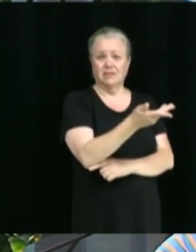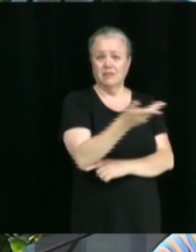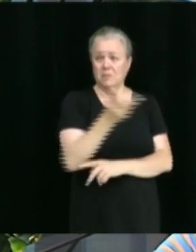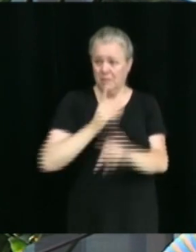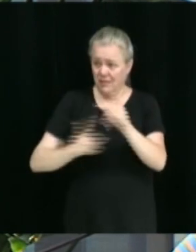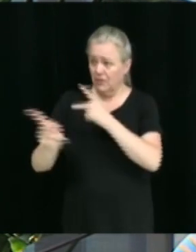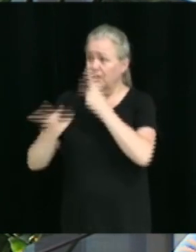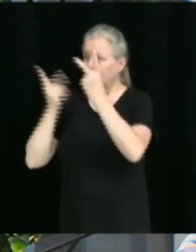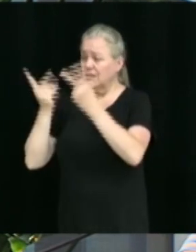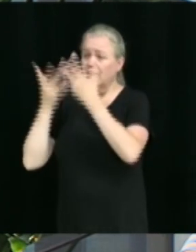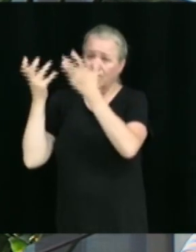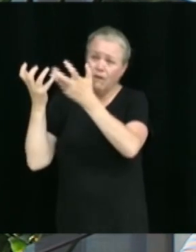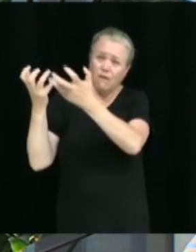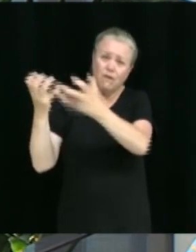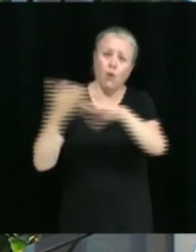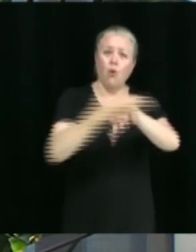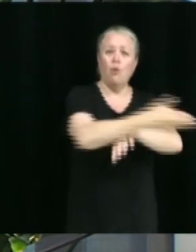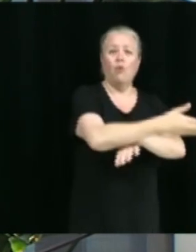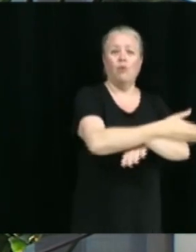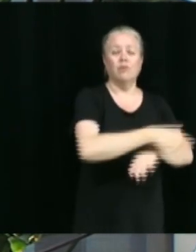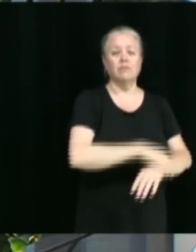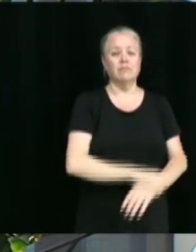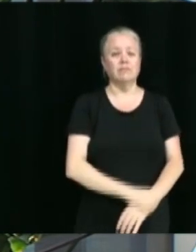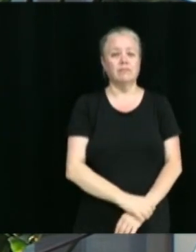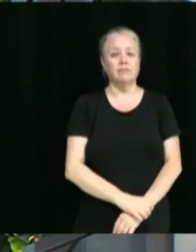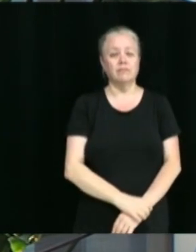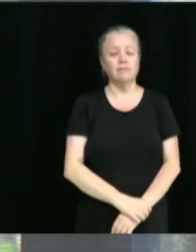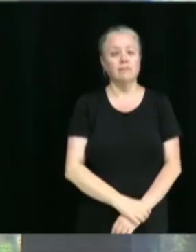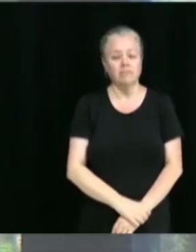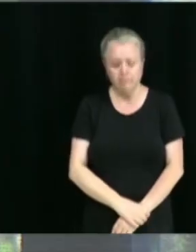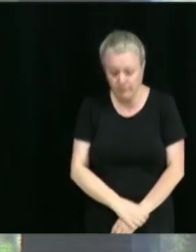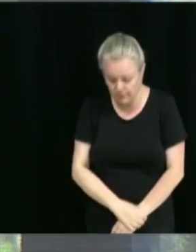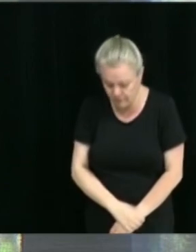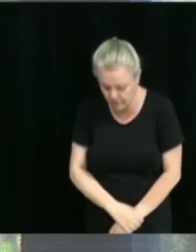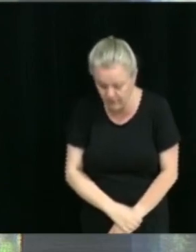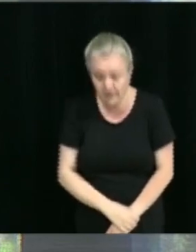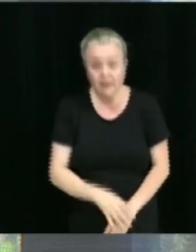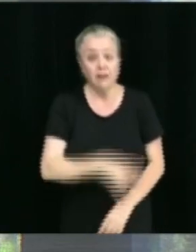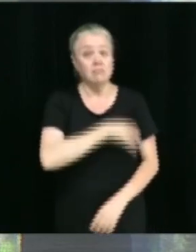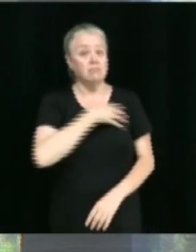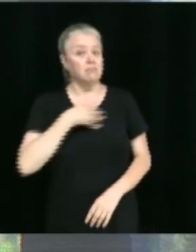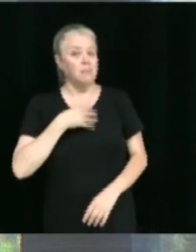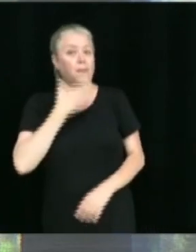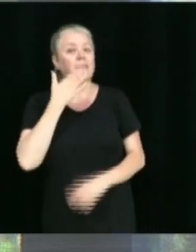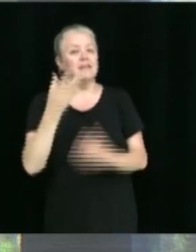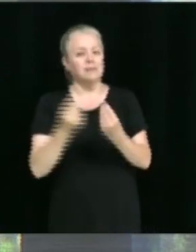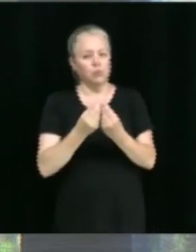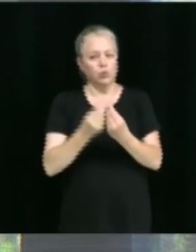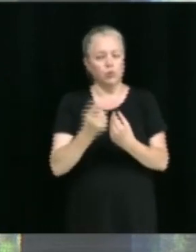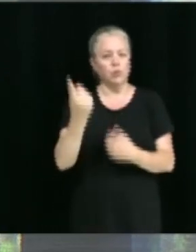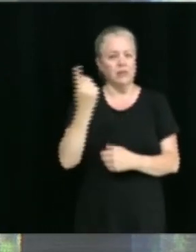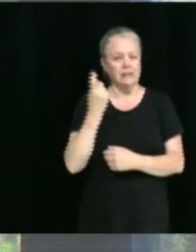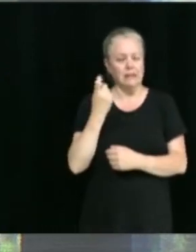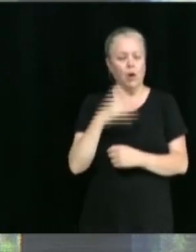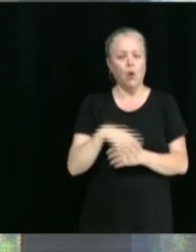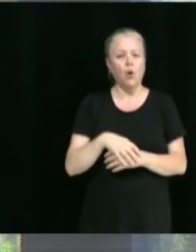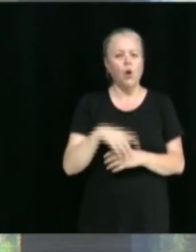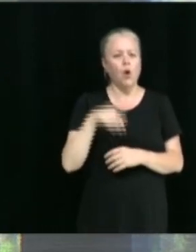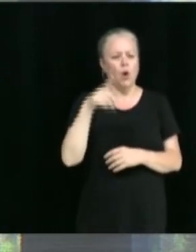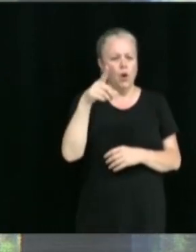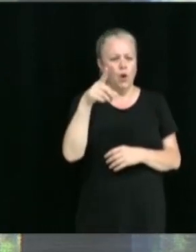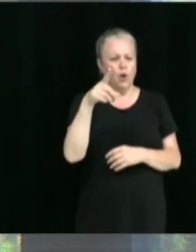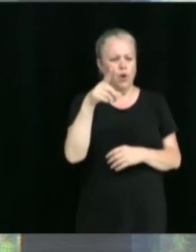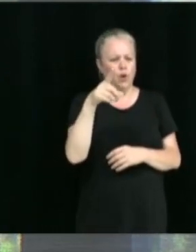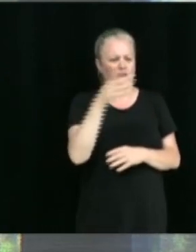est là, et elle se fait sentir. » Parfait. Donc, merci pour la question. En fait, de ce que je comprends, la